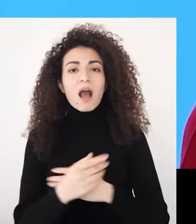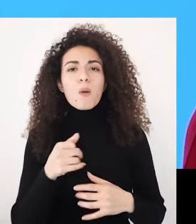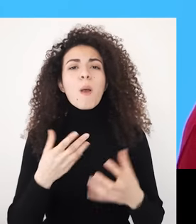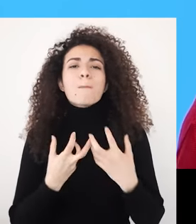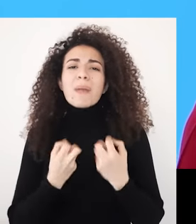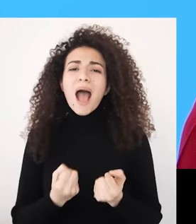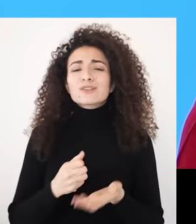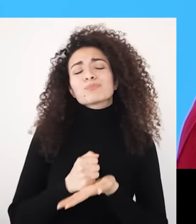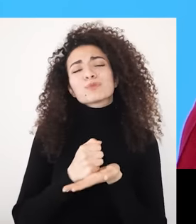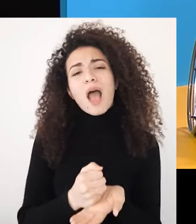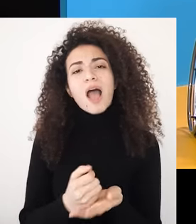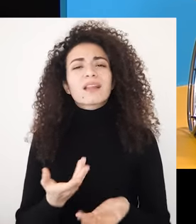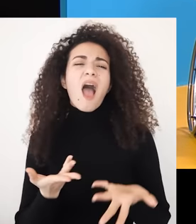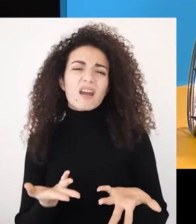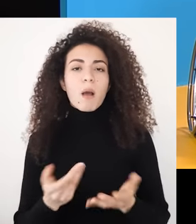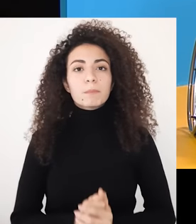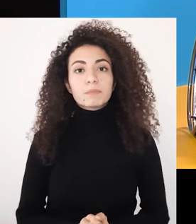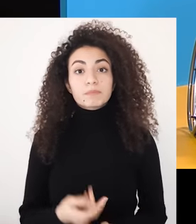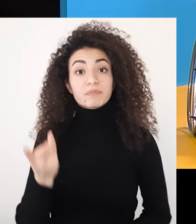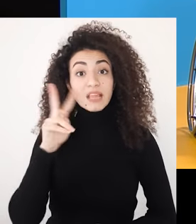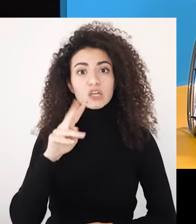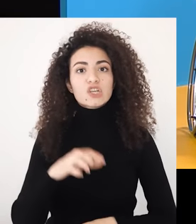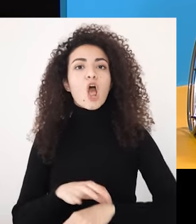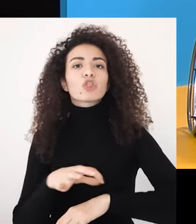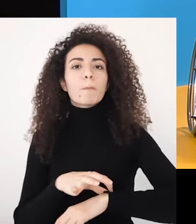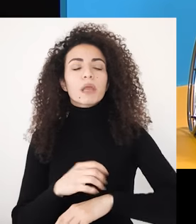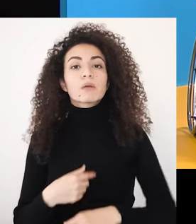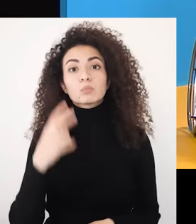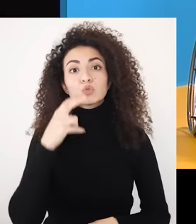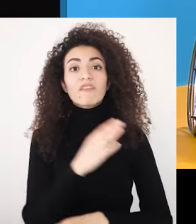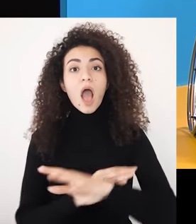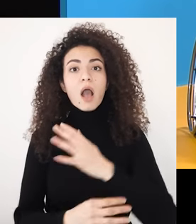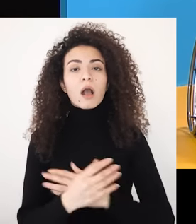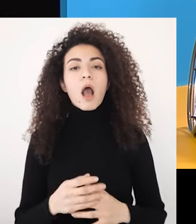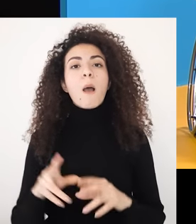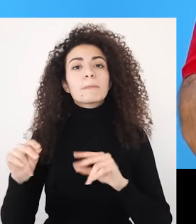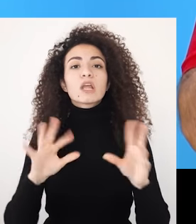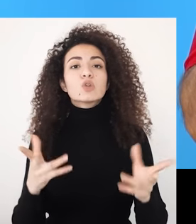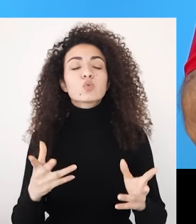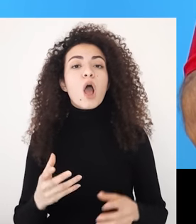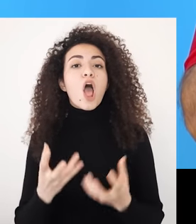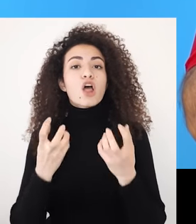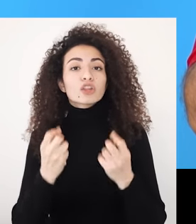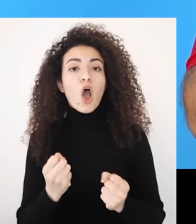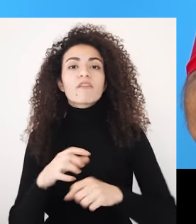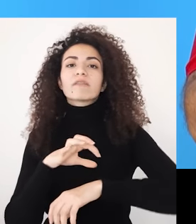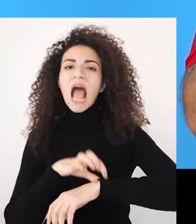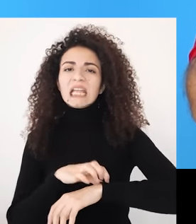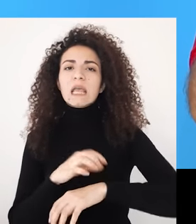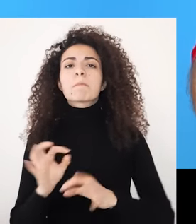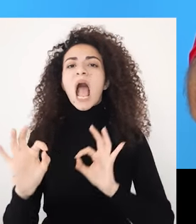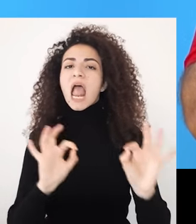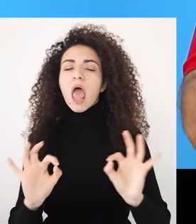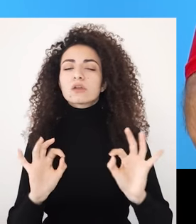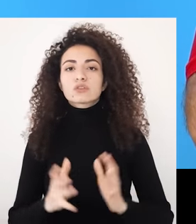بحاجة لشفاء أو رعاية ثانياً نموذج الطبي يرى الإعاقة كحالة صحية وضعف موجود يجب تشخيصه